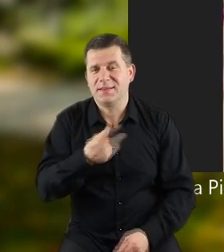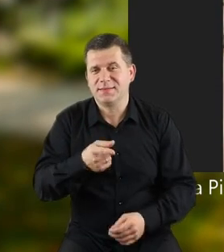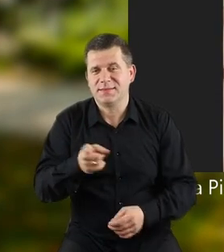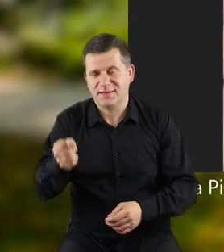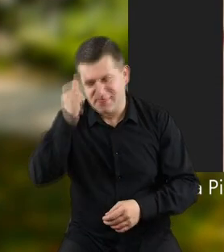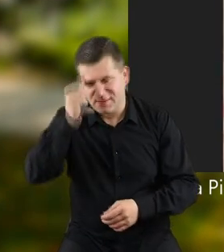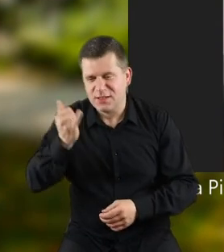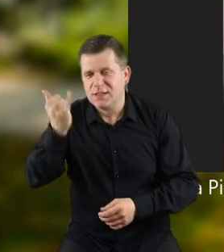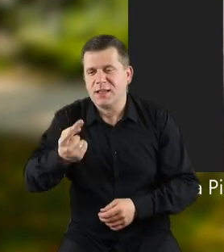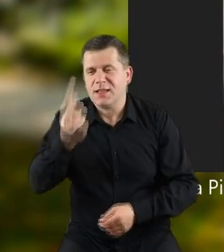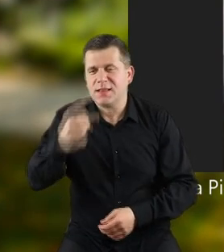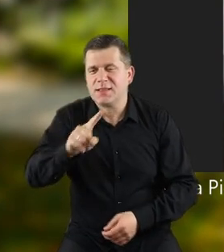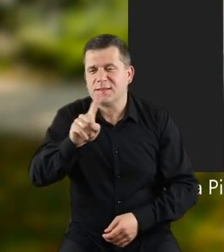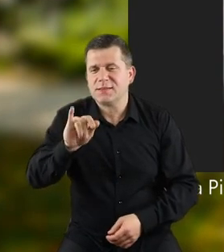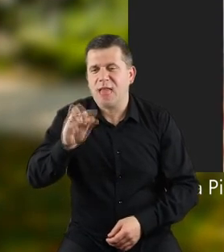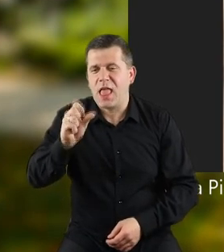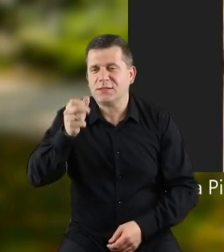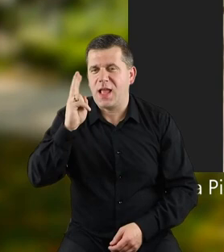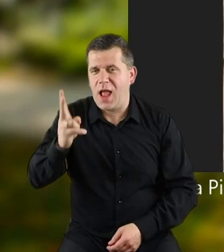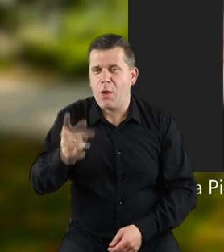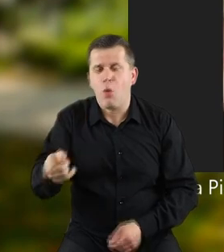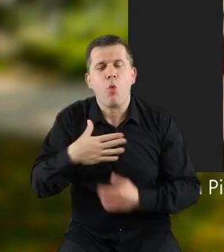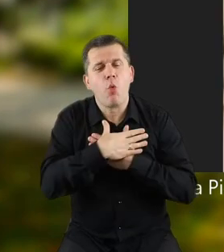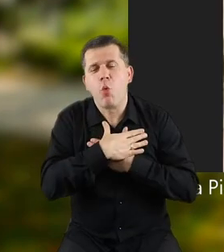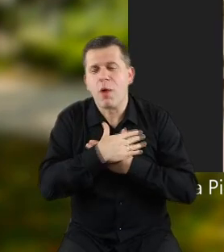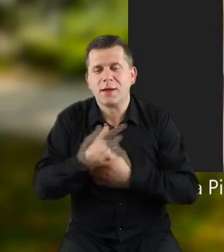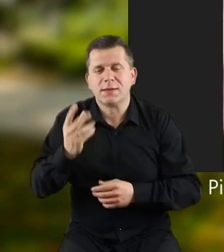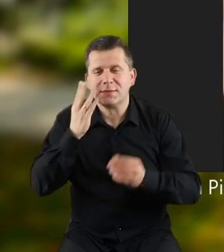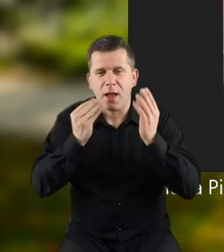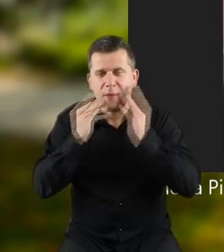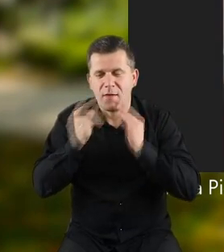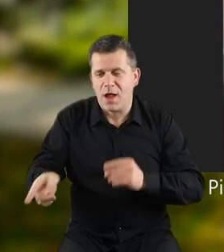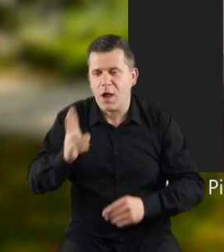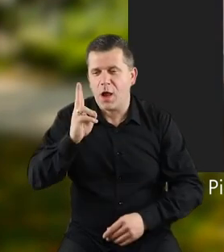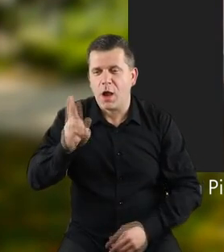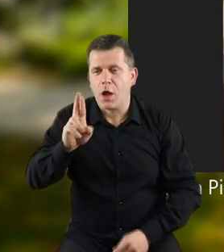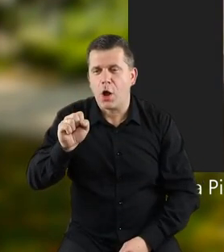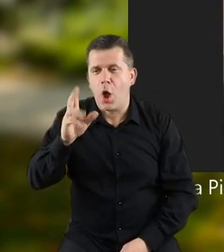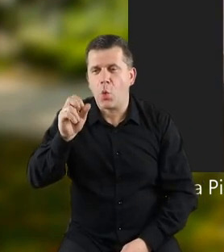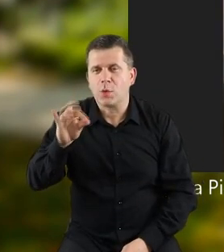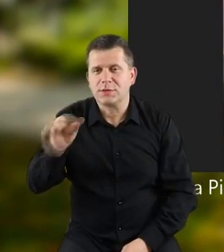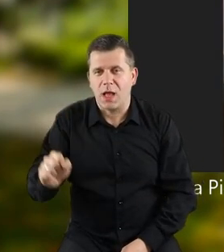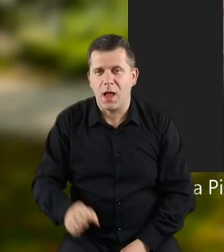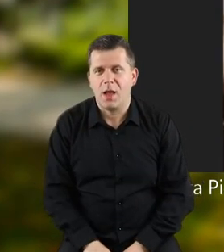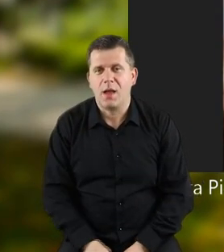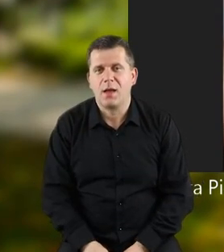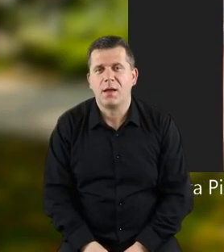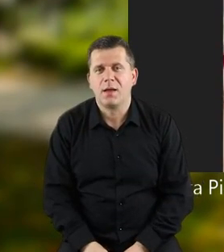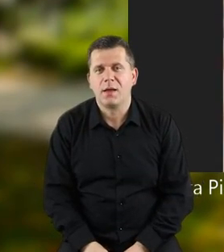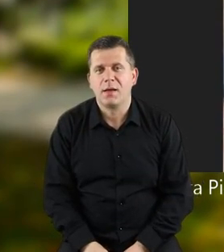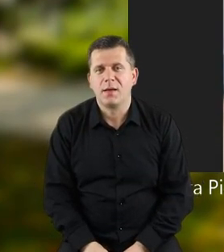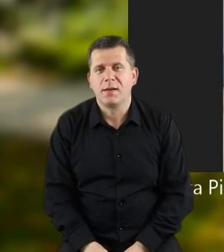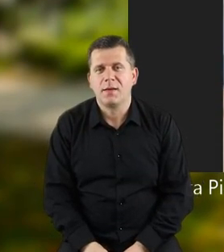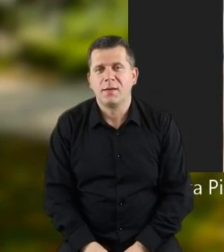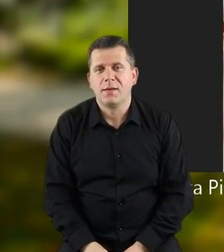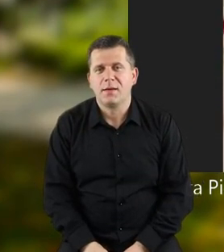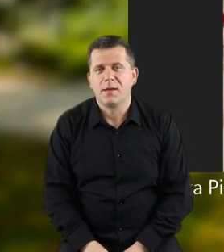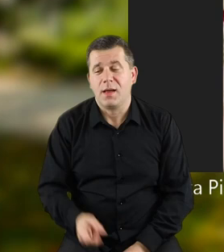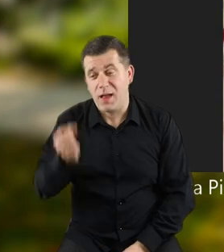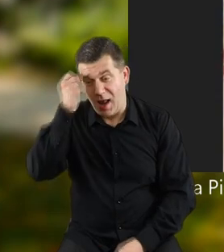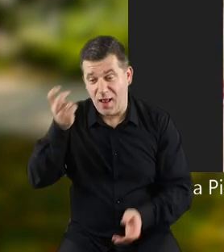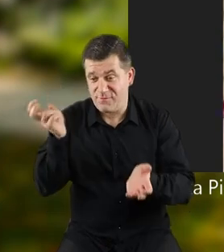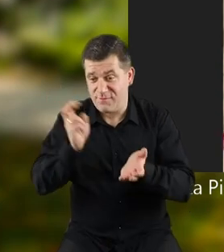dzieciaka, mówimy na niego dzieciak i to jest ukochana zabawka kokusi. Zobaczcie, kokusia, jak